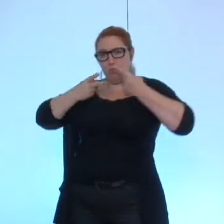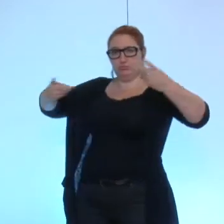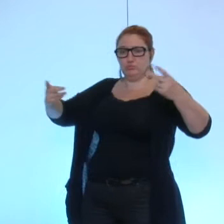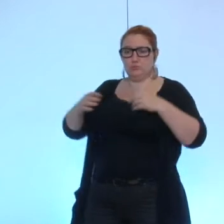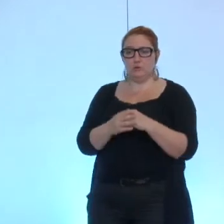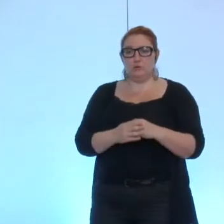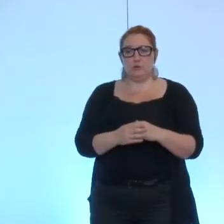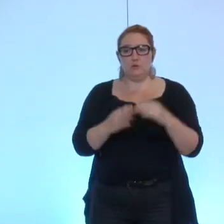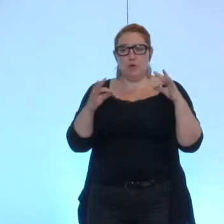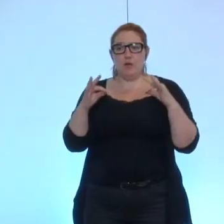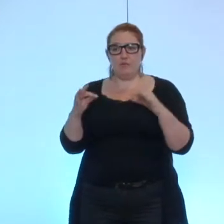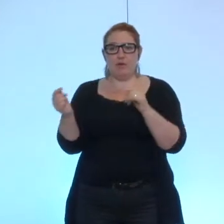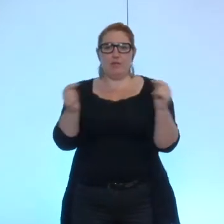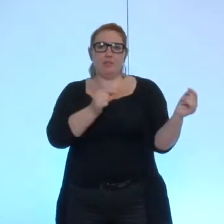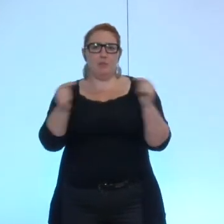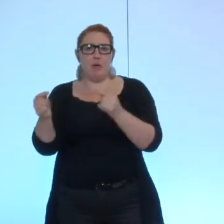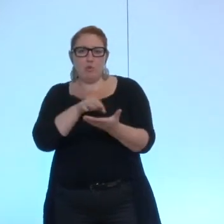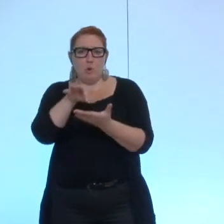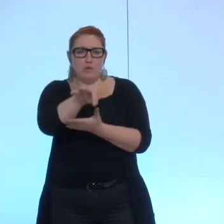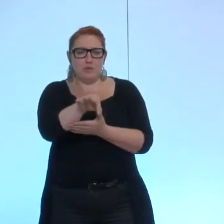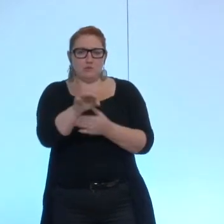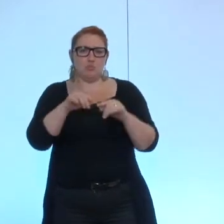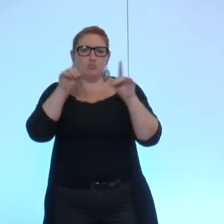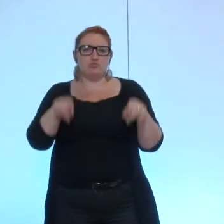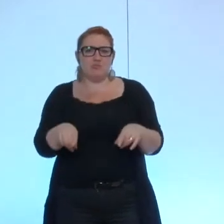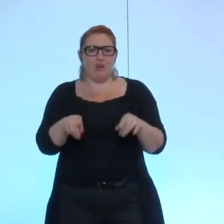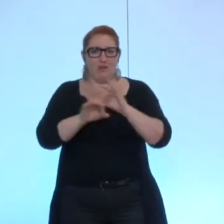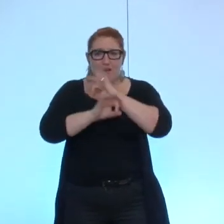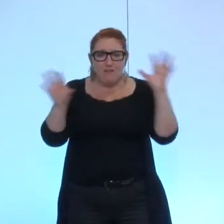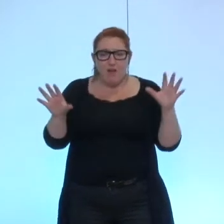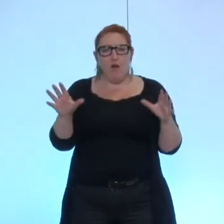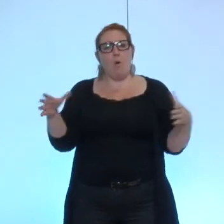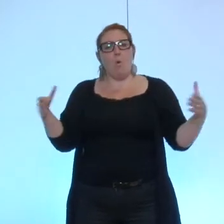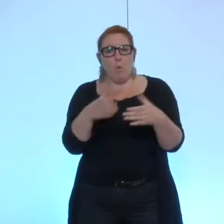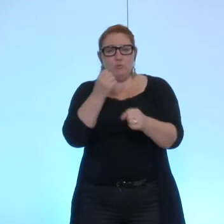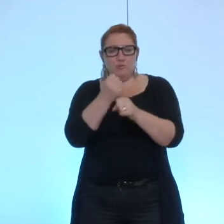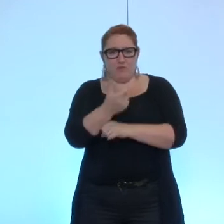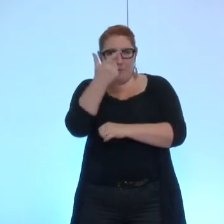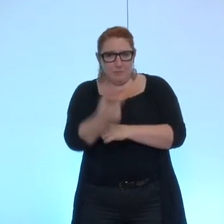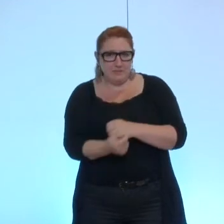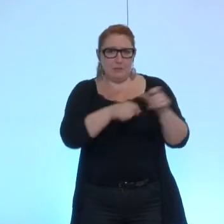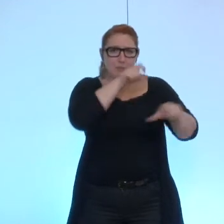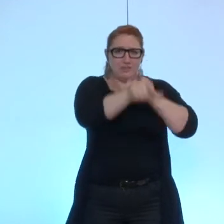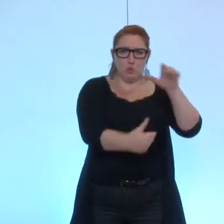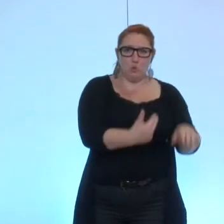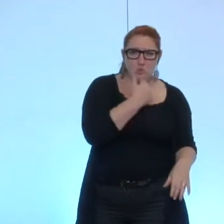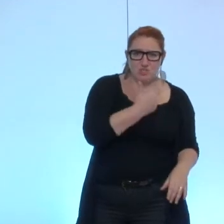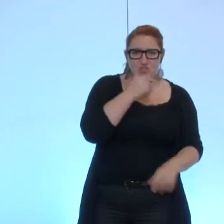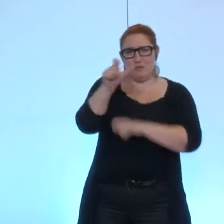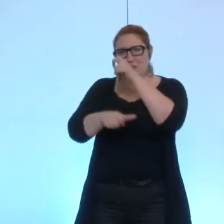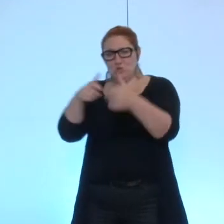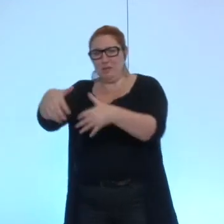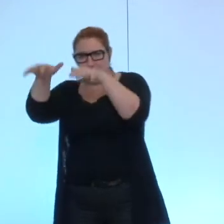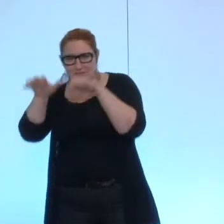la non-existence de débats d'orientation budgétaire il avait mis en place un groupe de travail mixte qui associait les usagers et les administrateurs pour qu'ils puissent